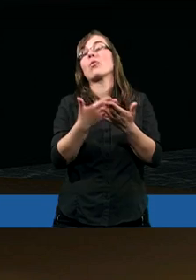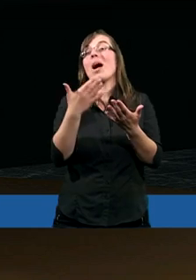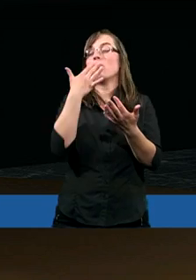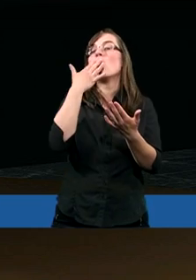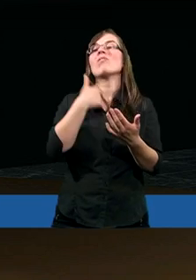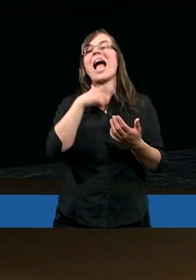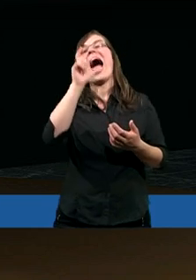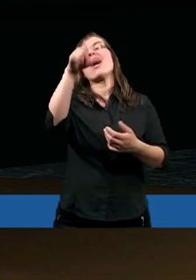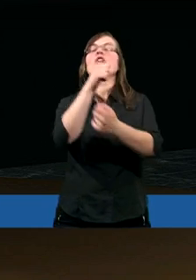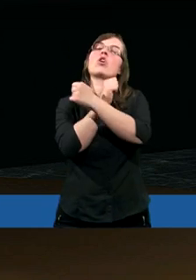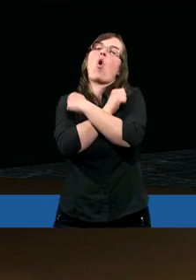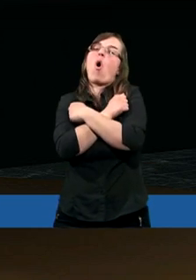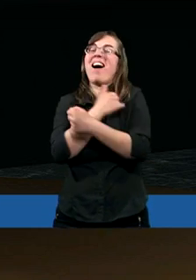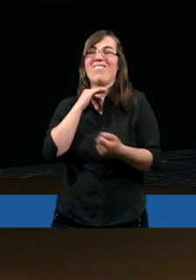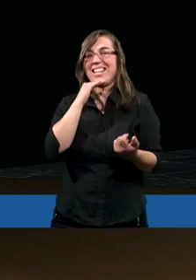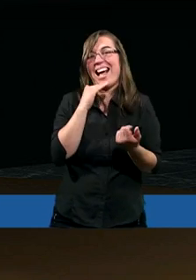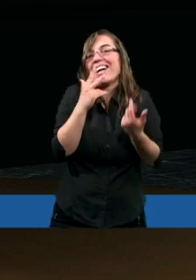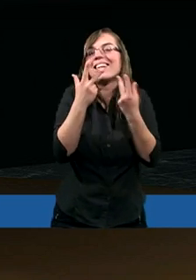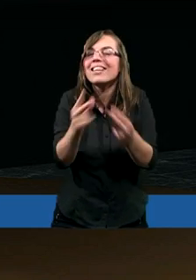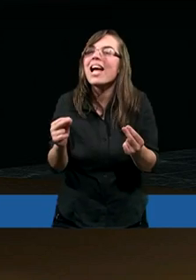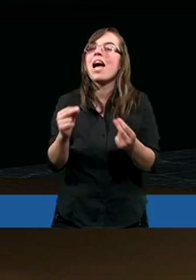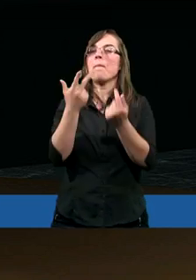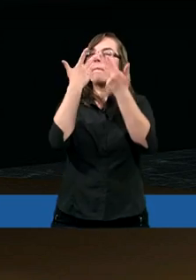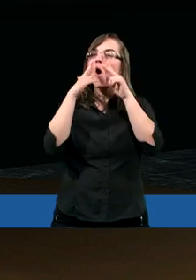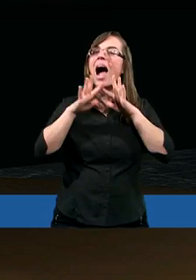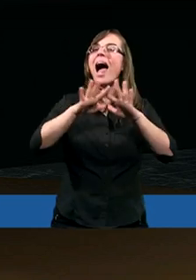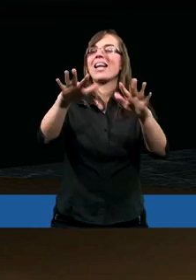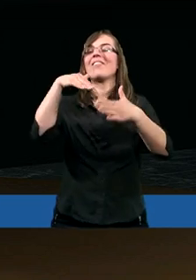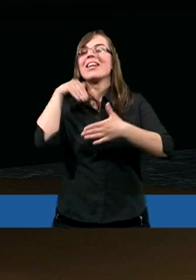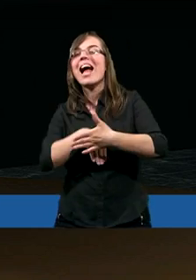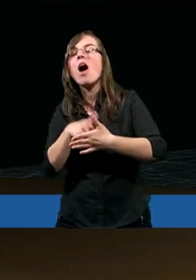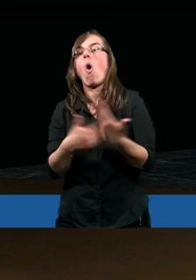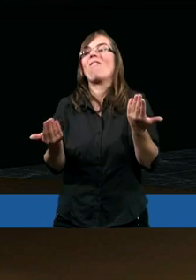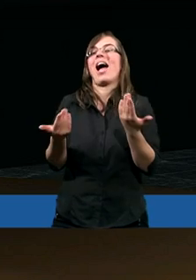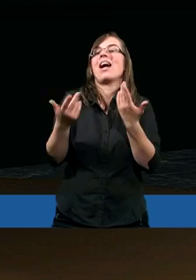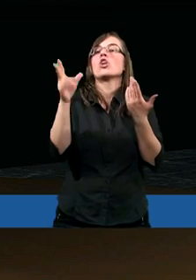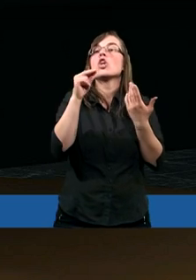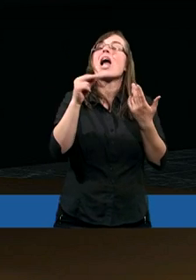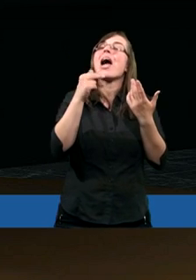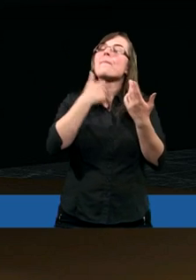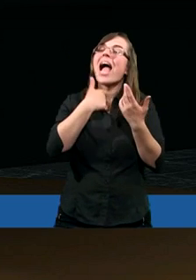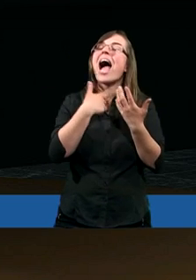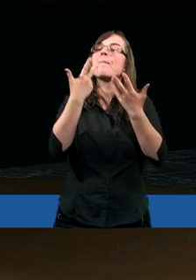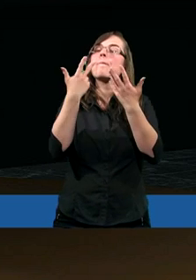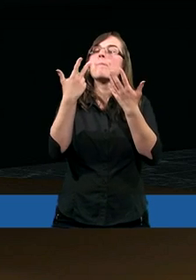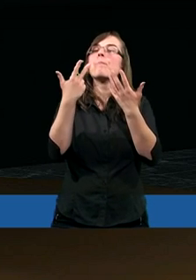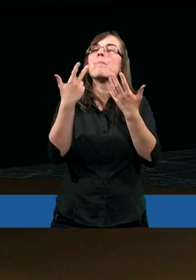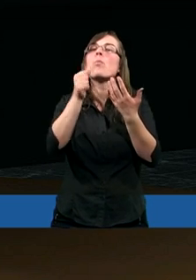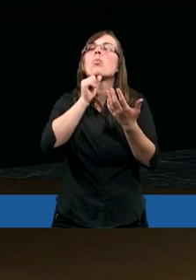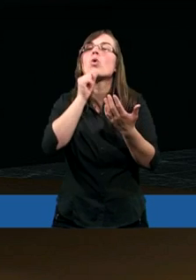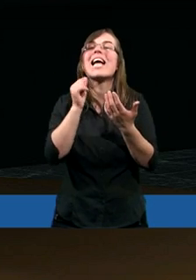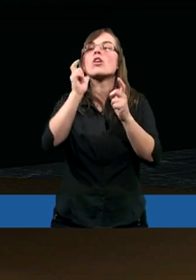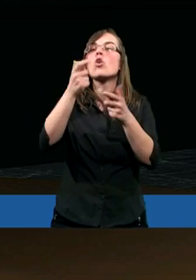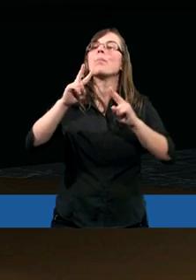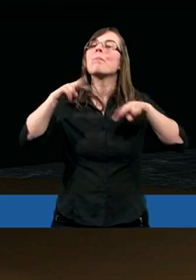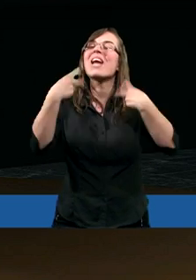i postępujemy według tego, żeby ta druga osoba mogła powiedzieć, o, faktycznie on mnie kocha. Bo jeżeli tylko będziemy